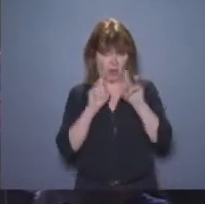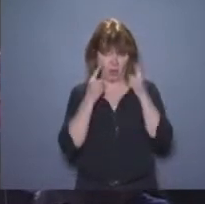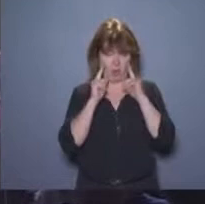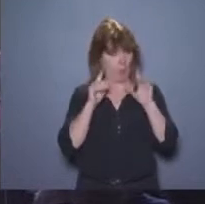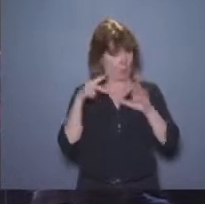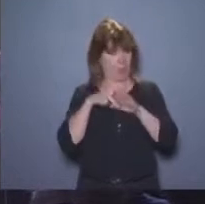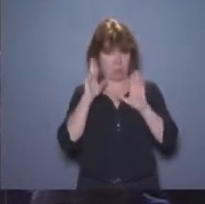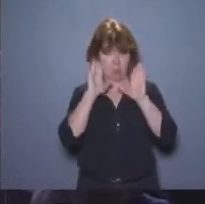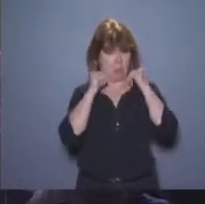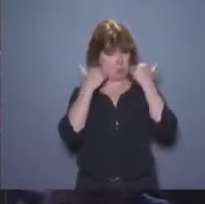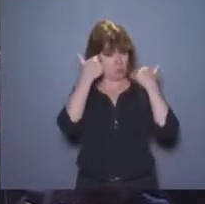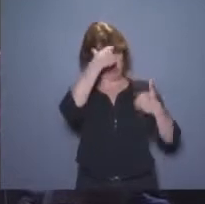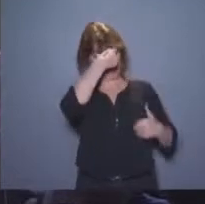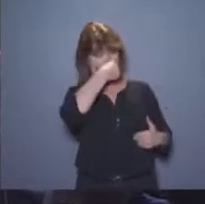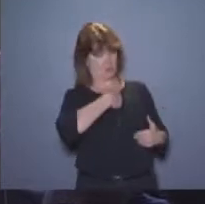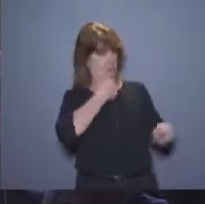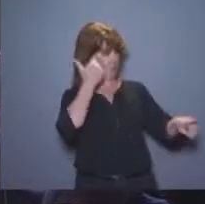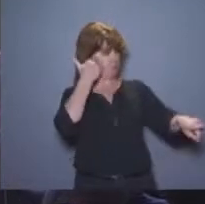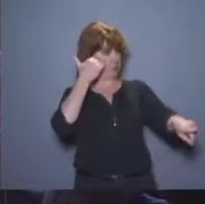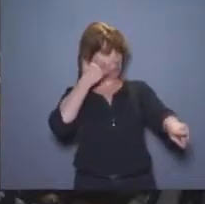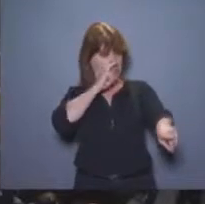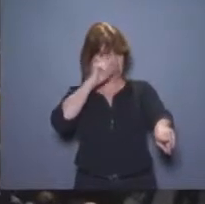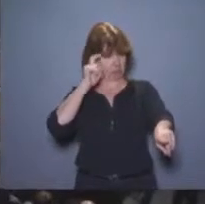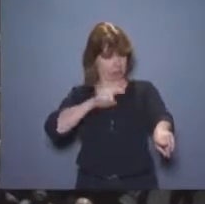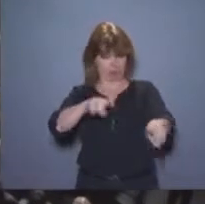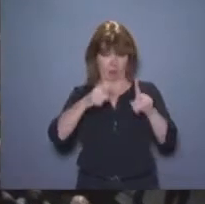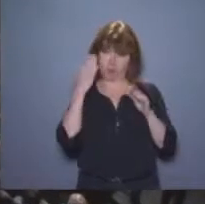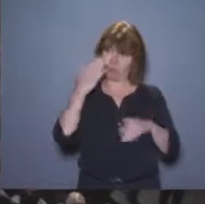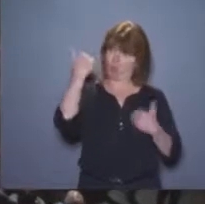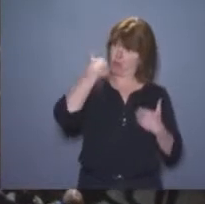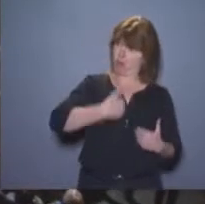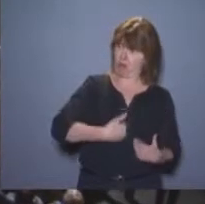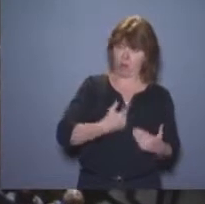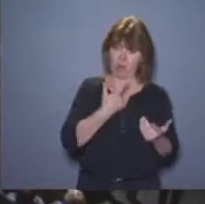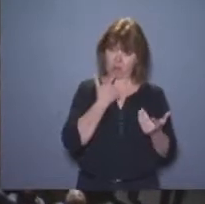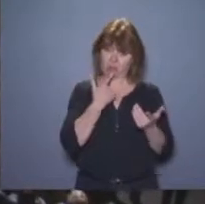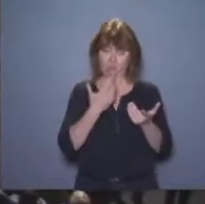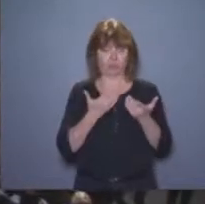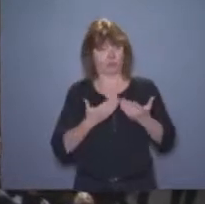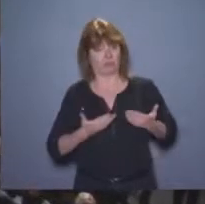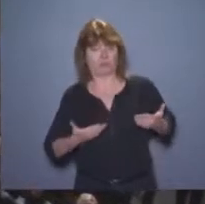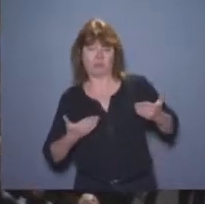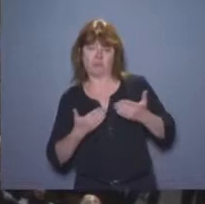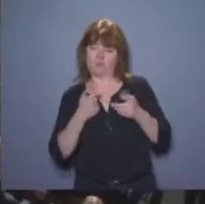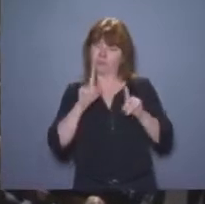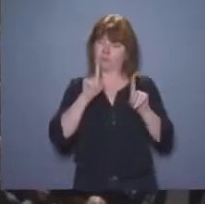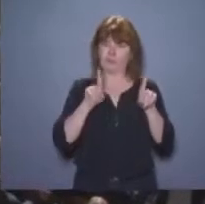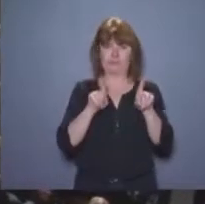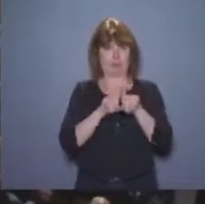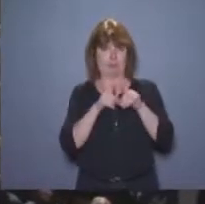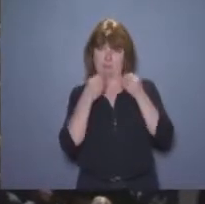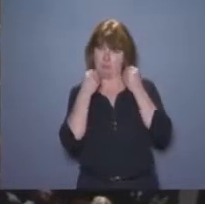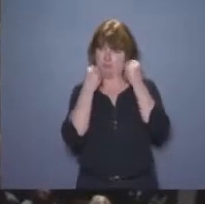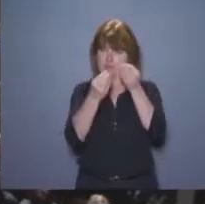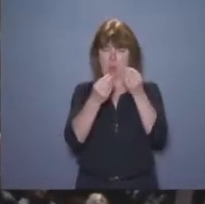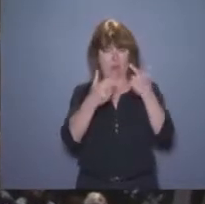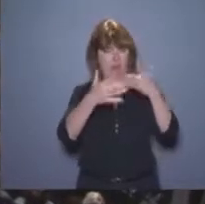Vous avez mis à contribution tout ce que vous aviez appris parce que vous n'aviez pas besoin de moi pour le savoir. Je le sais très bien.